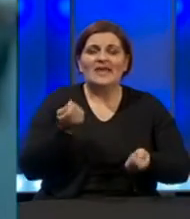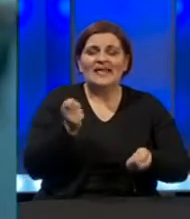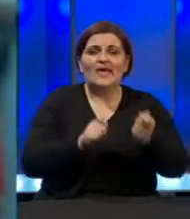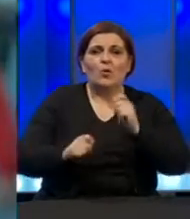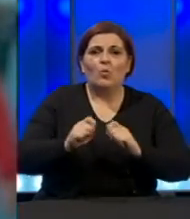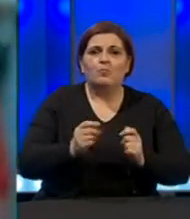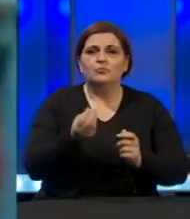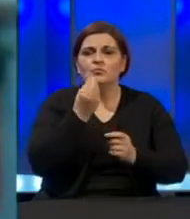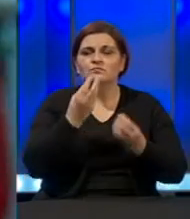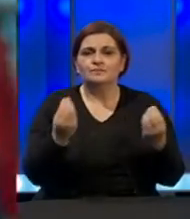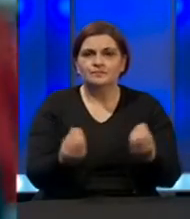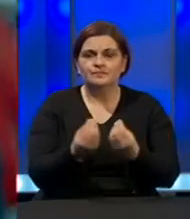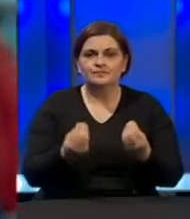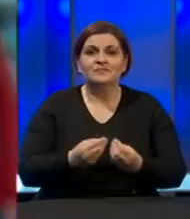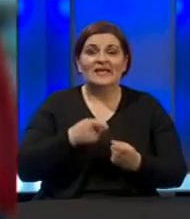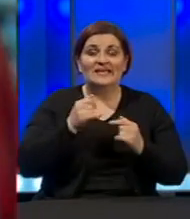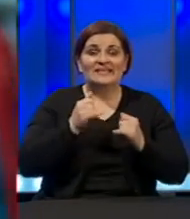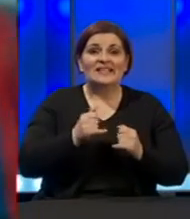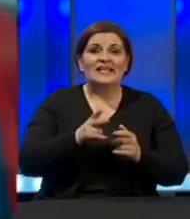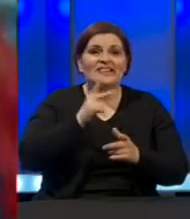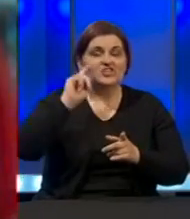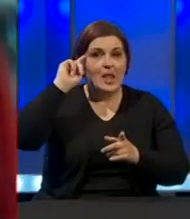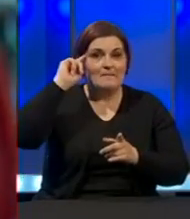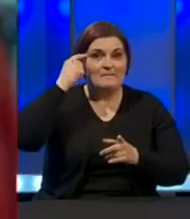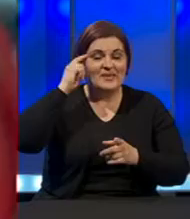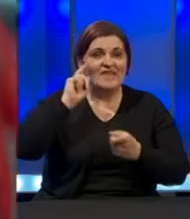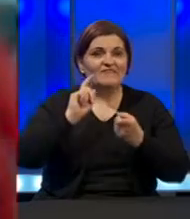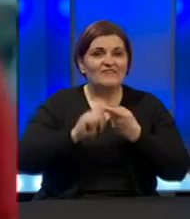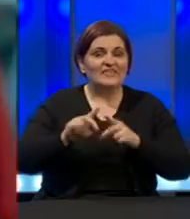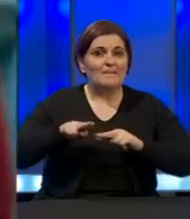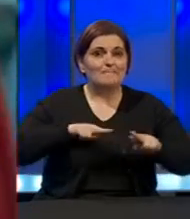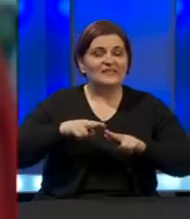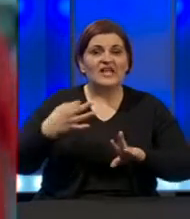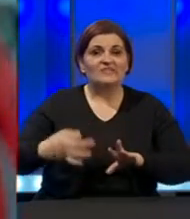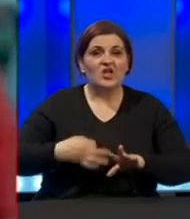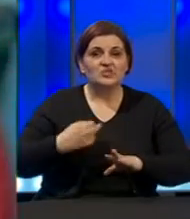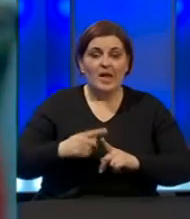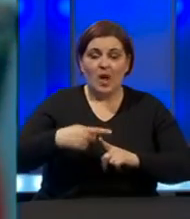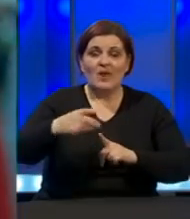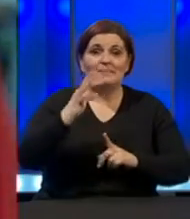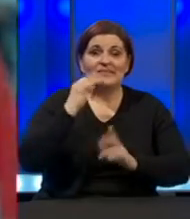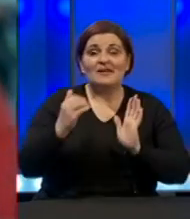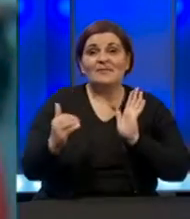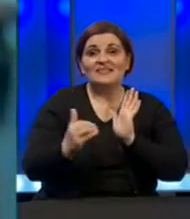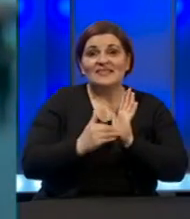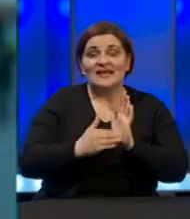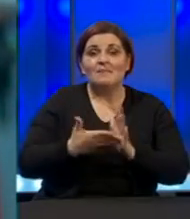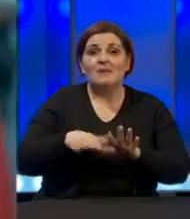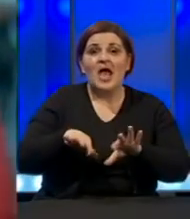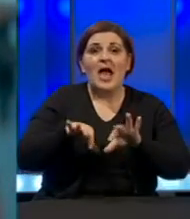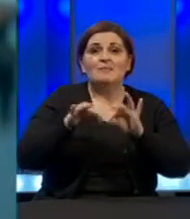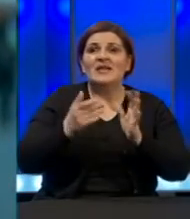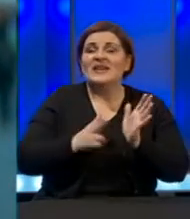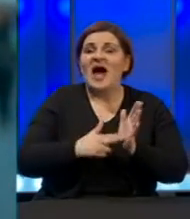osnovne životne namjernice. Za sada je traženo mišljenje Federalnog ministarstva zdravstva, a u narednim danima bi trebalo da bude pronađen